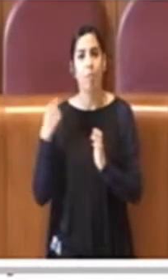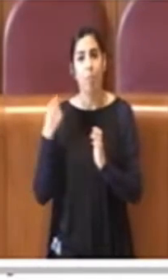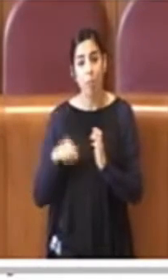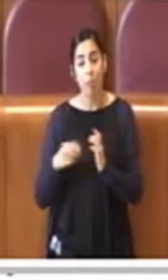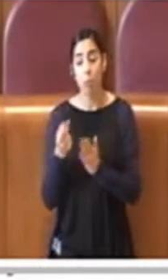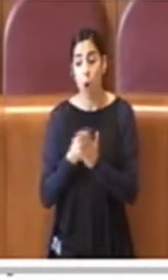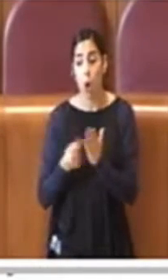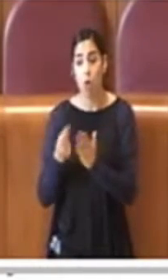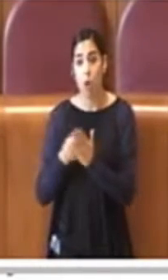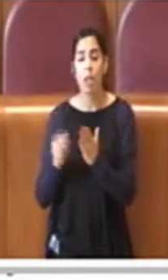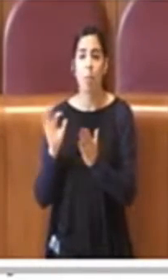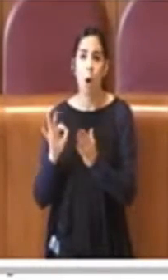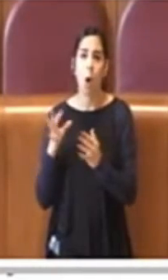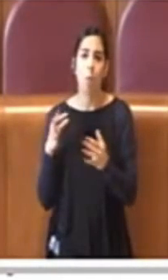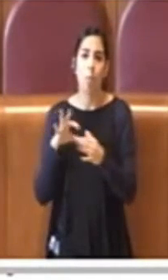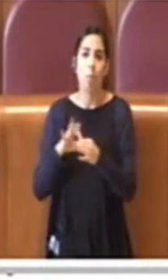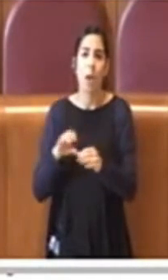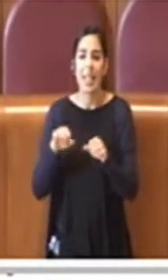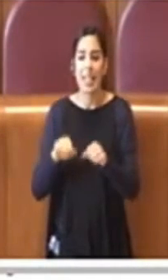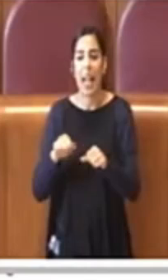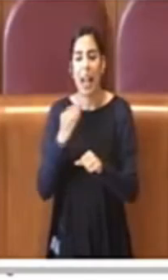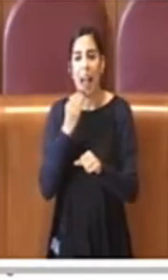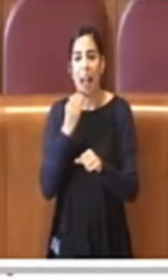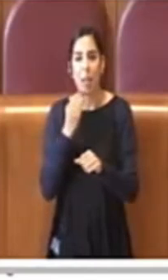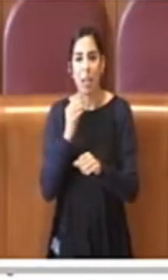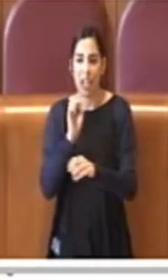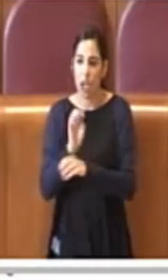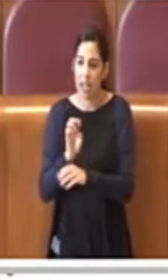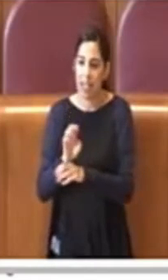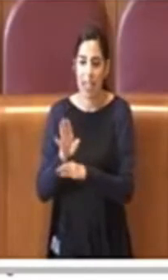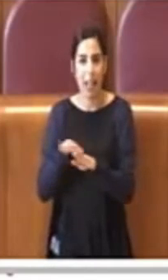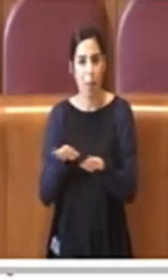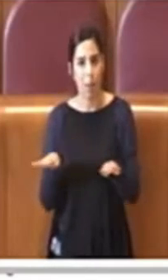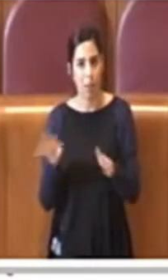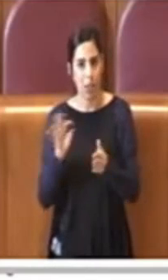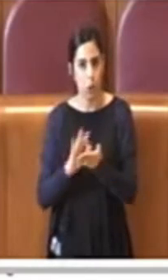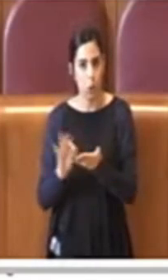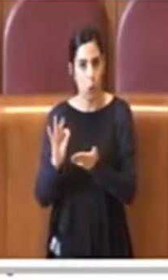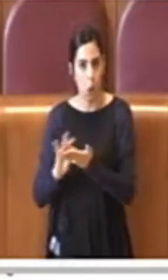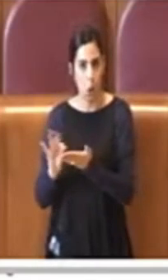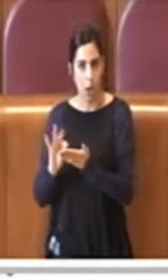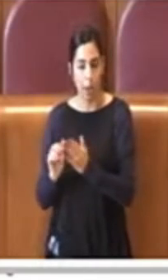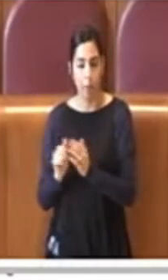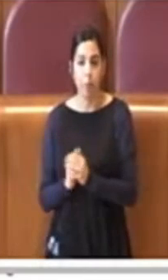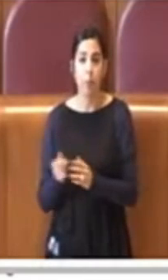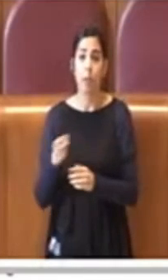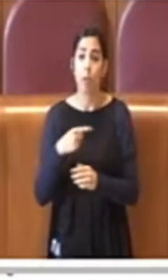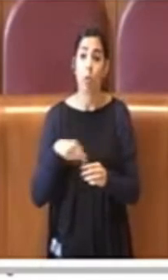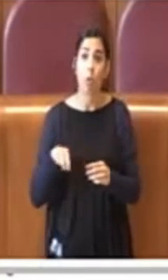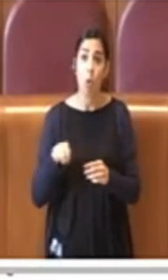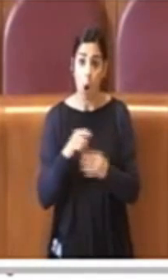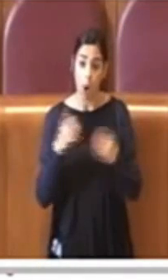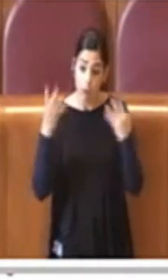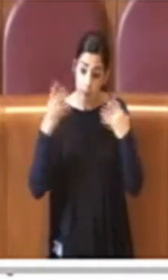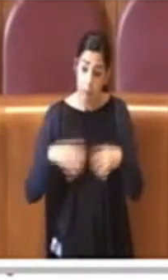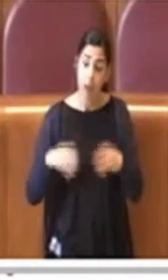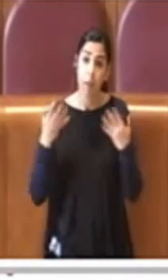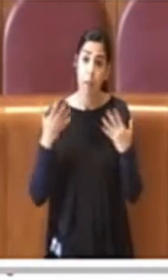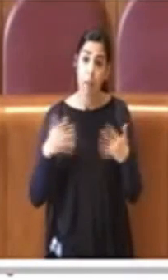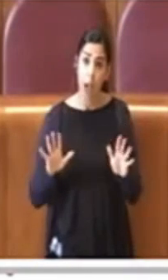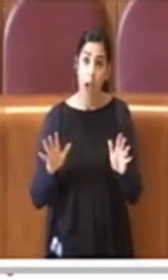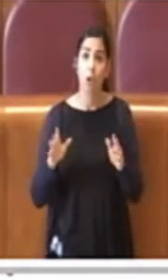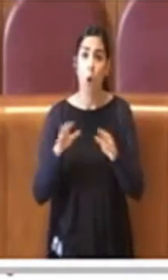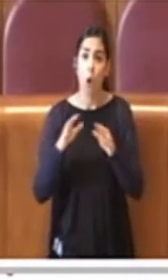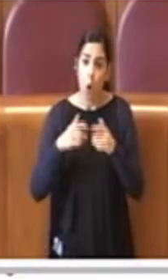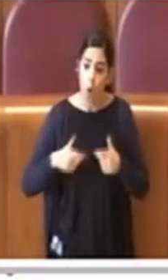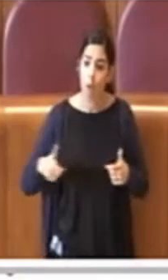a una sana alimentazione e abbiamo organizzato una serie